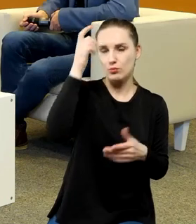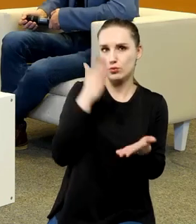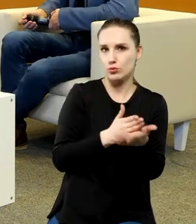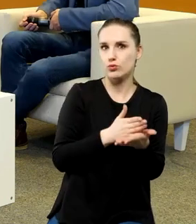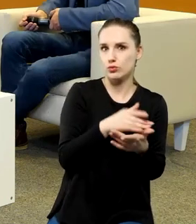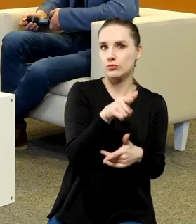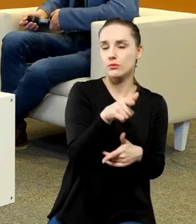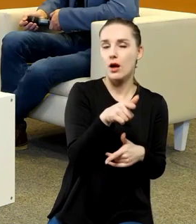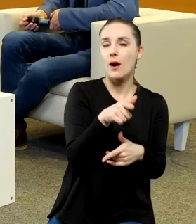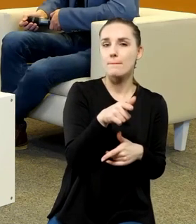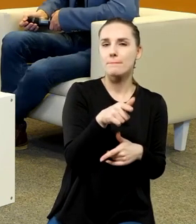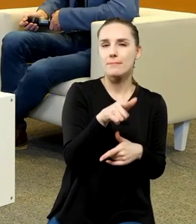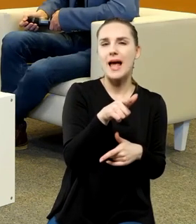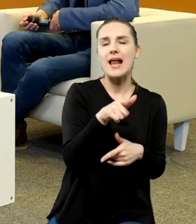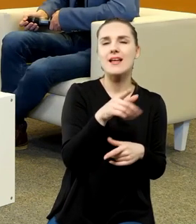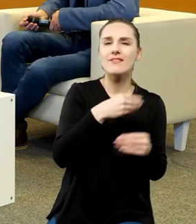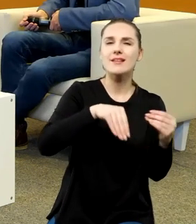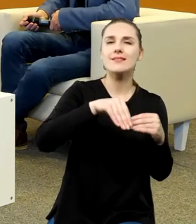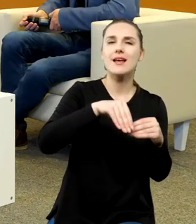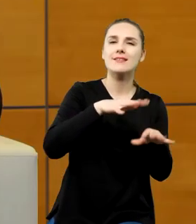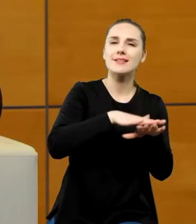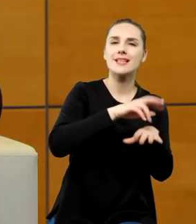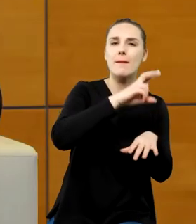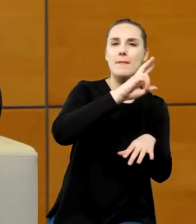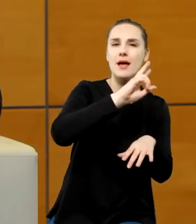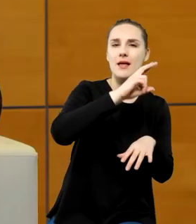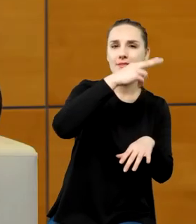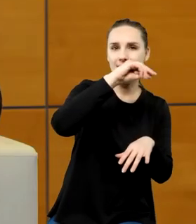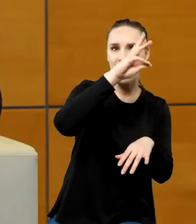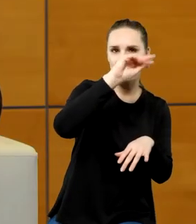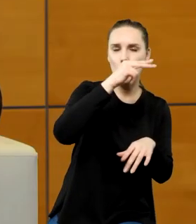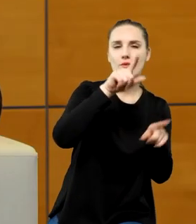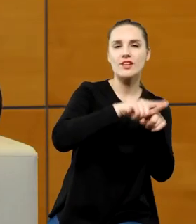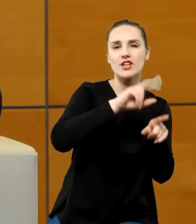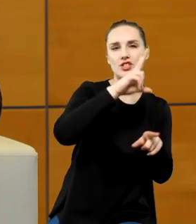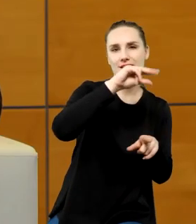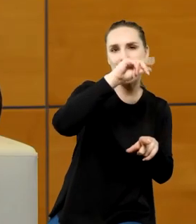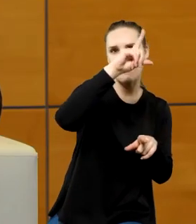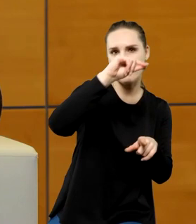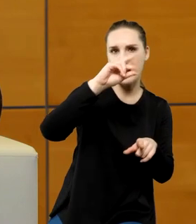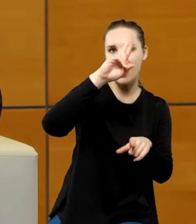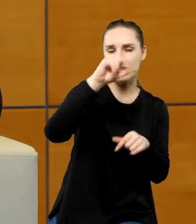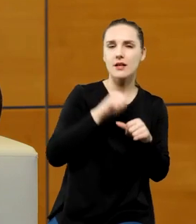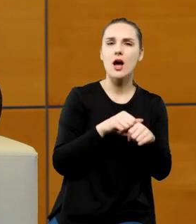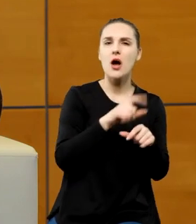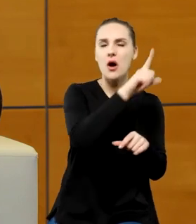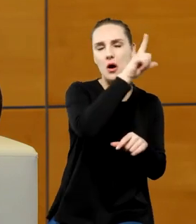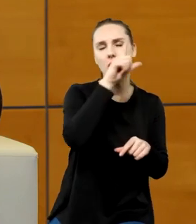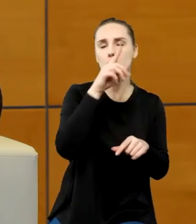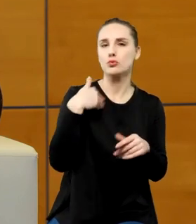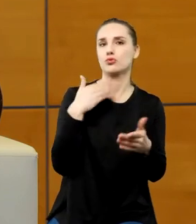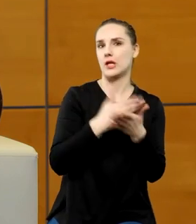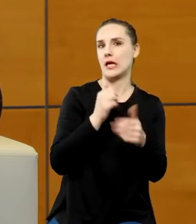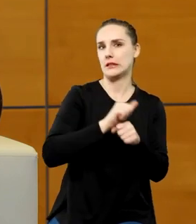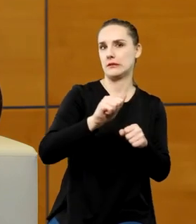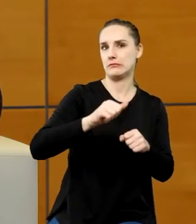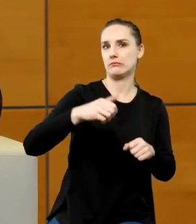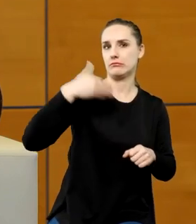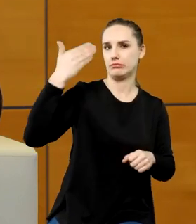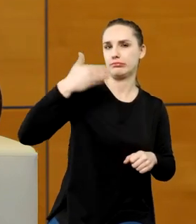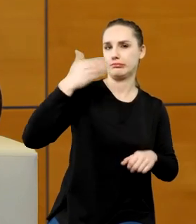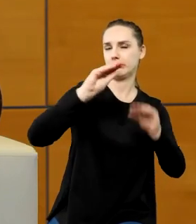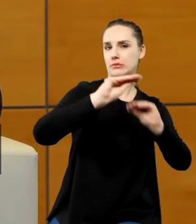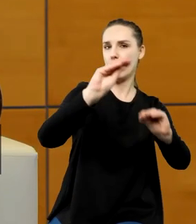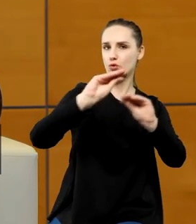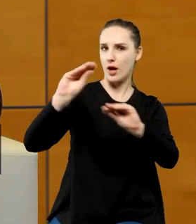Keplera czy Newtona zaczyna być w powszechnej świadomości nauczany. Wynika to oczywiście